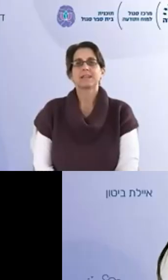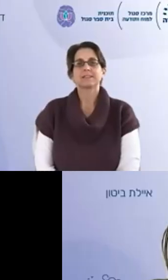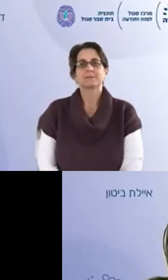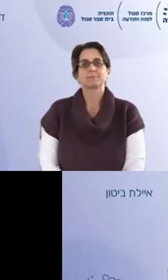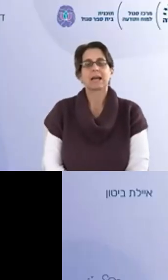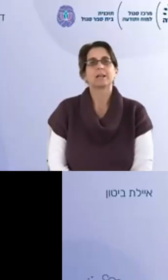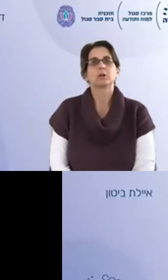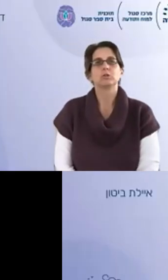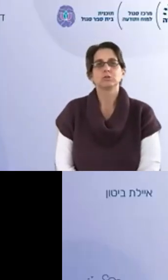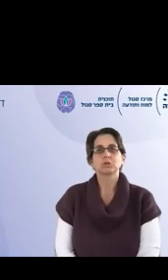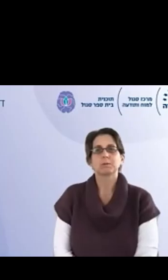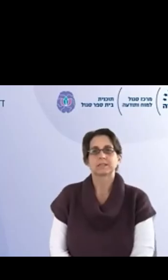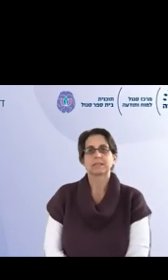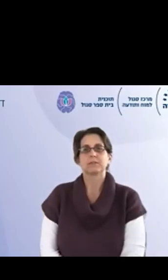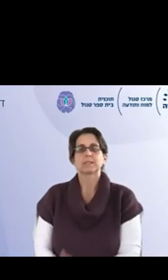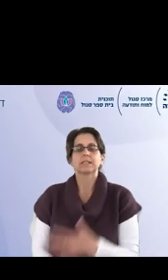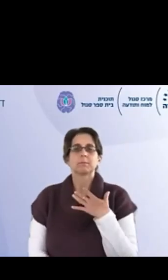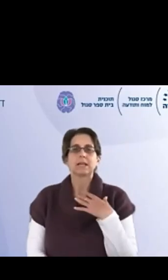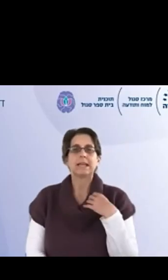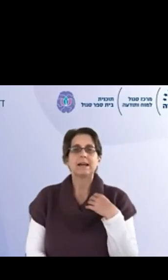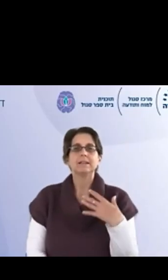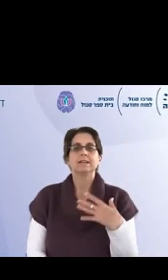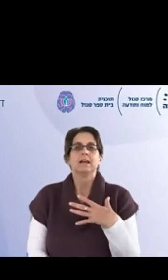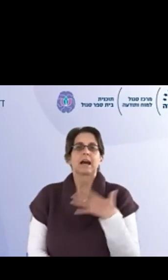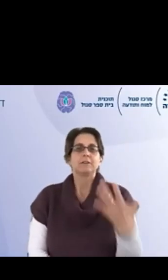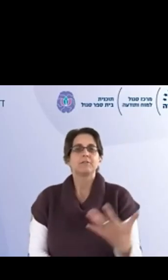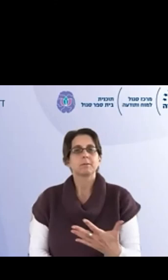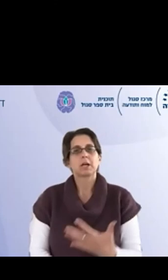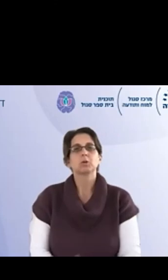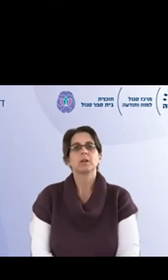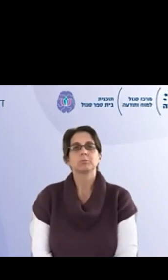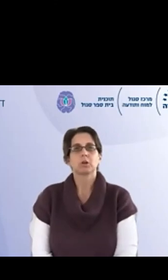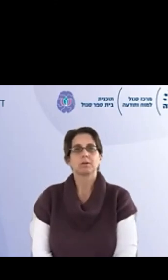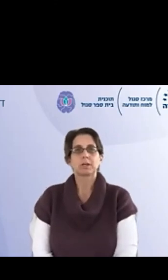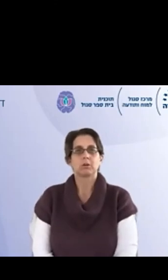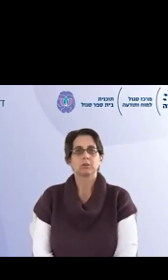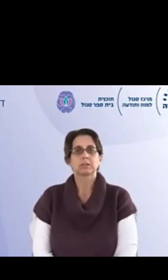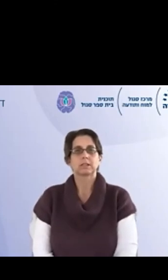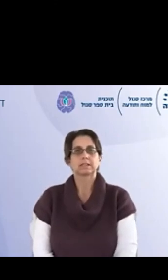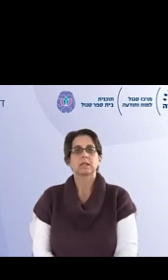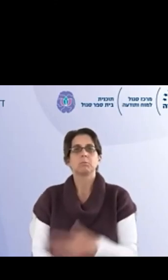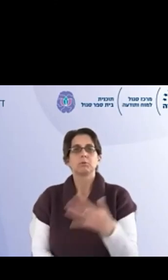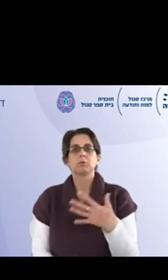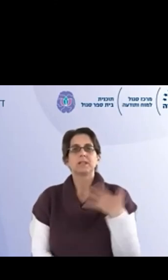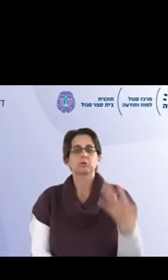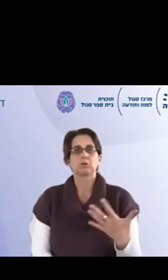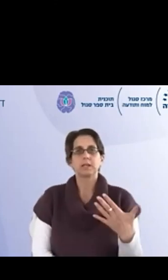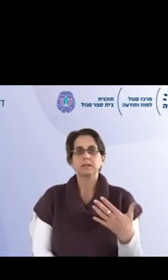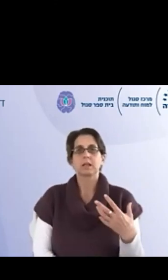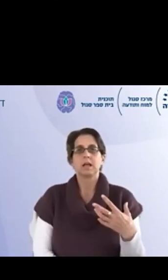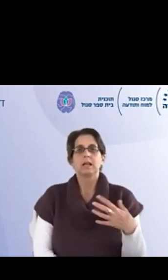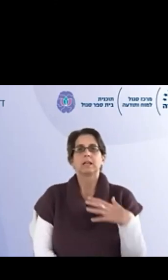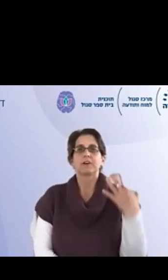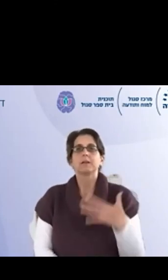אני רוצה לדבר קצת, על הייחודיות של בית הספר, בסדר? כי בעיניי, אחד הדברים הכי מיוחדים, שיכולים לקרות, זה חיבור בין